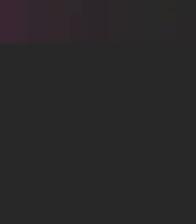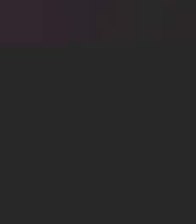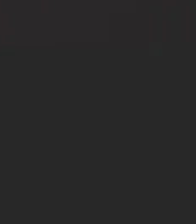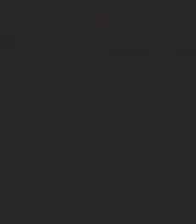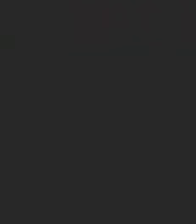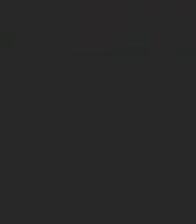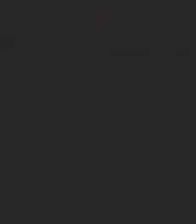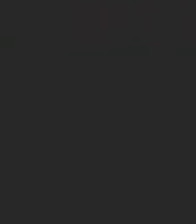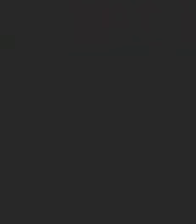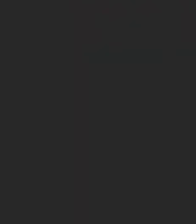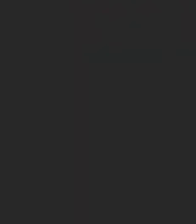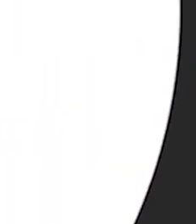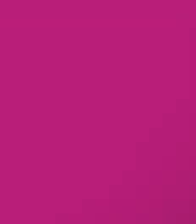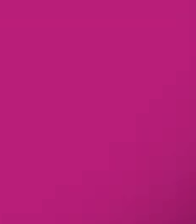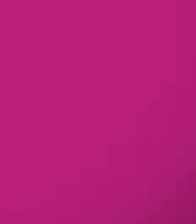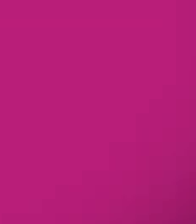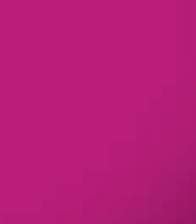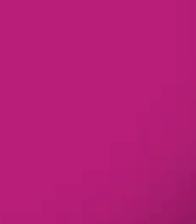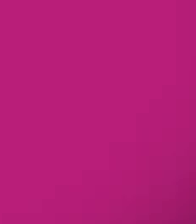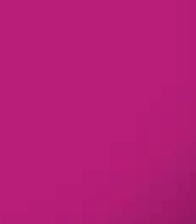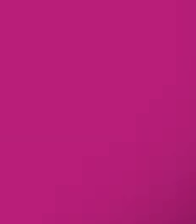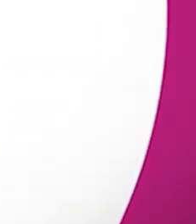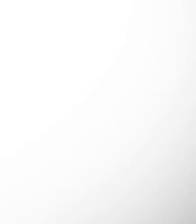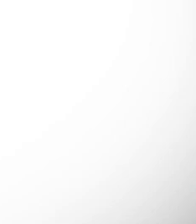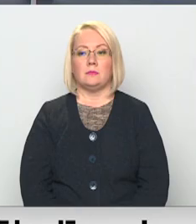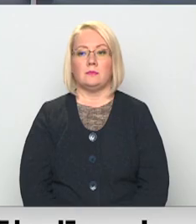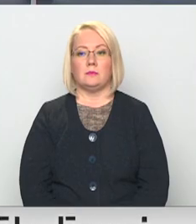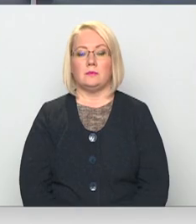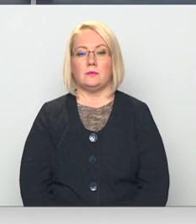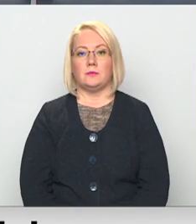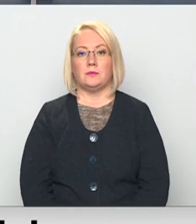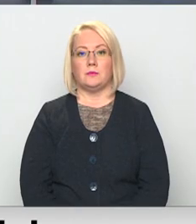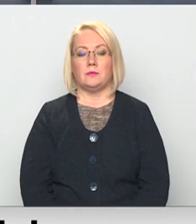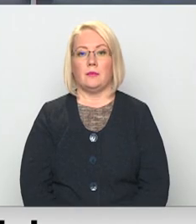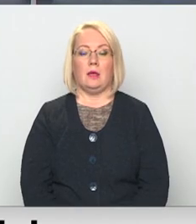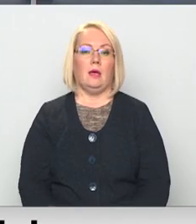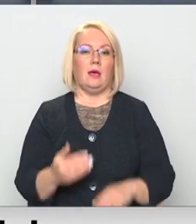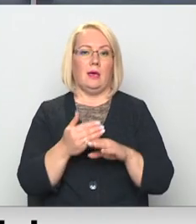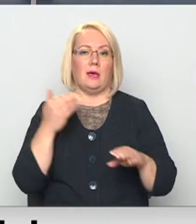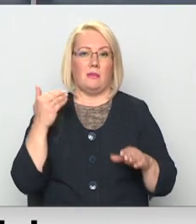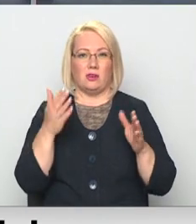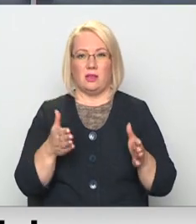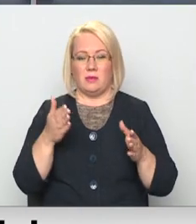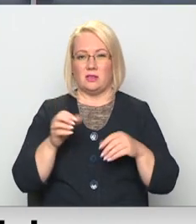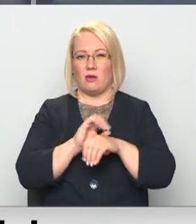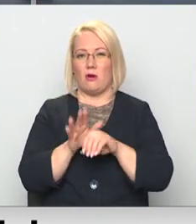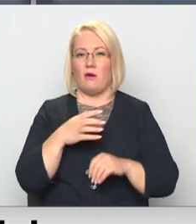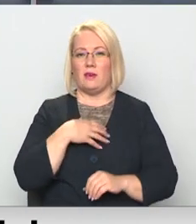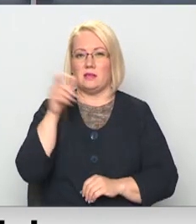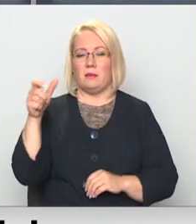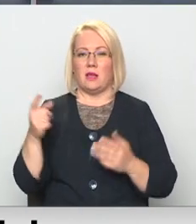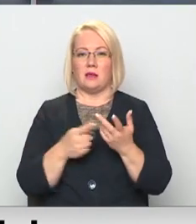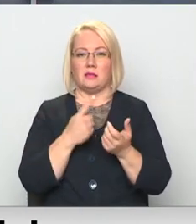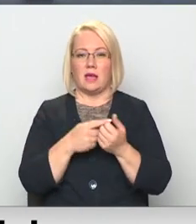Re! Viss ēters ir te! Iepriekš slimnīcās Covid slimnieku skaits